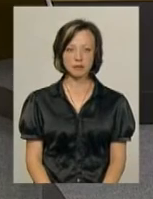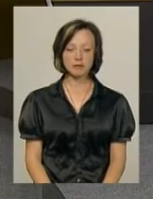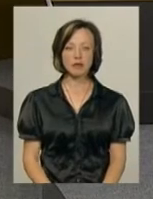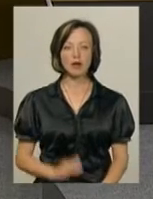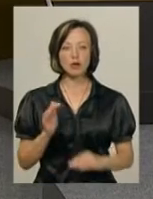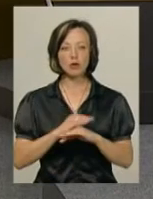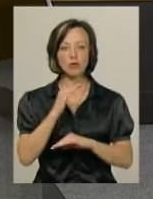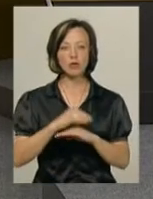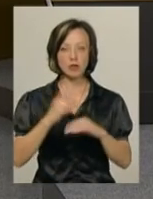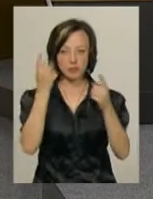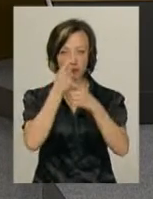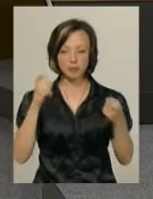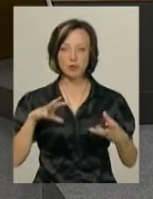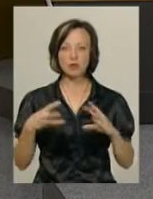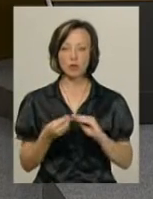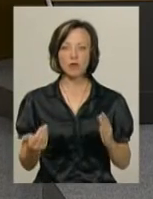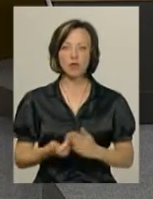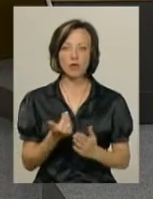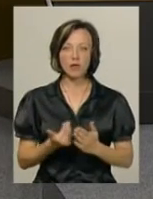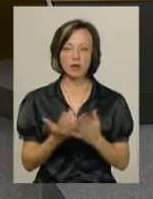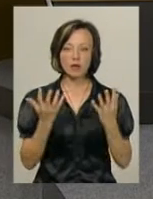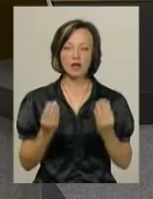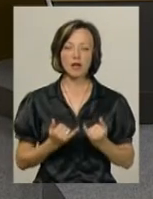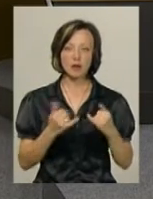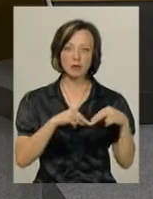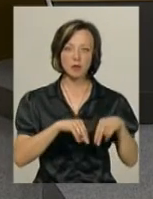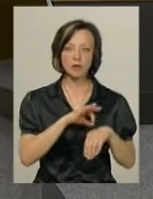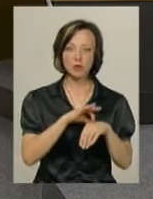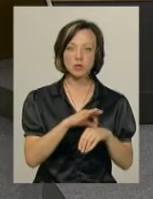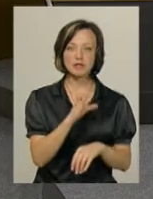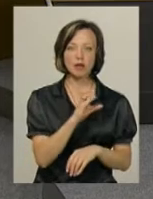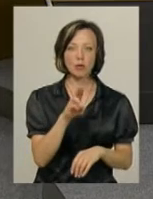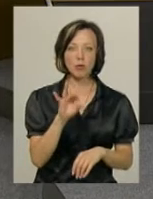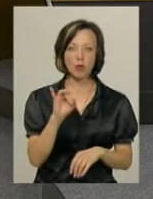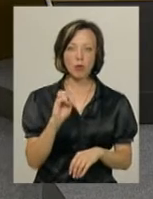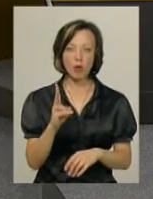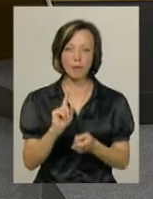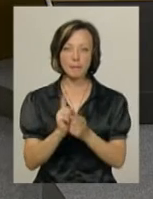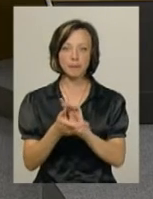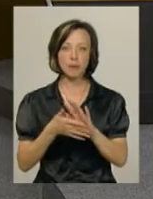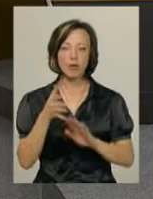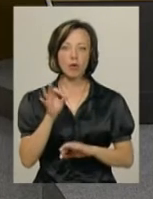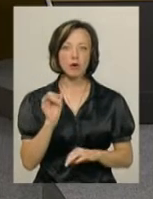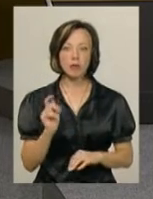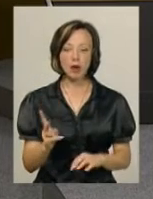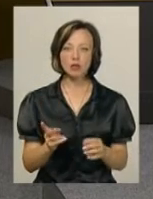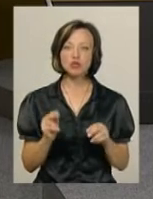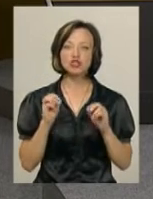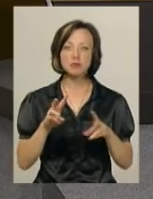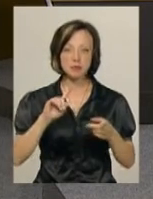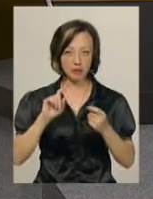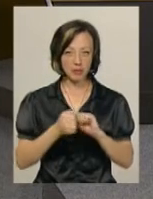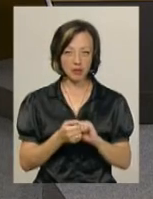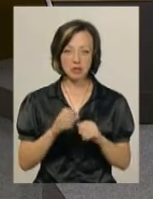Доброго вечора! В ефірі підсумковий інформаційний випуск в студії ведуча Світлана Поробок, диктор жестової мови Ольга Рибак. Чим запам